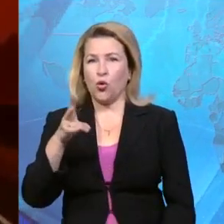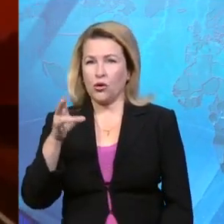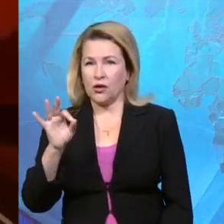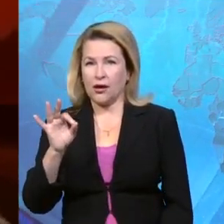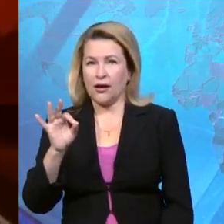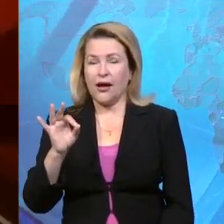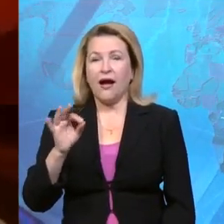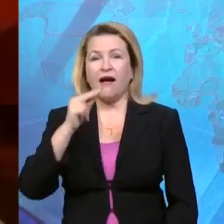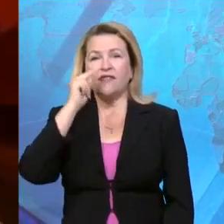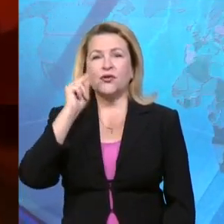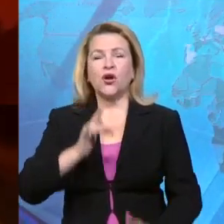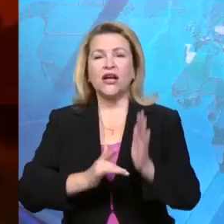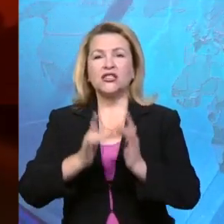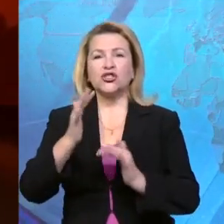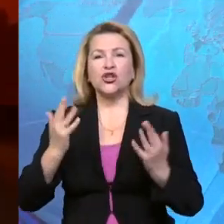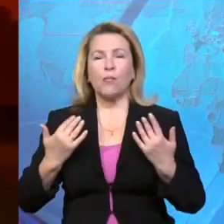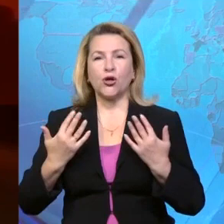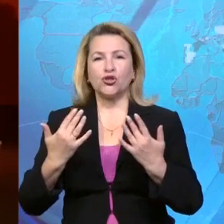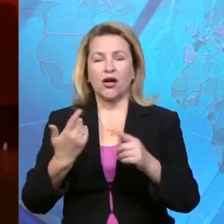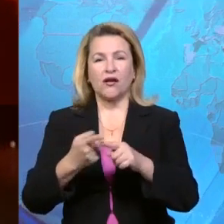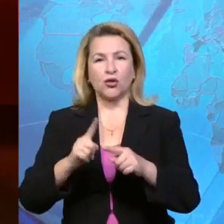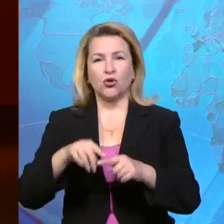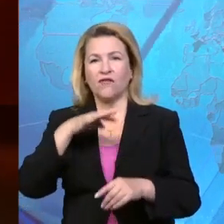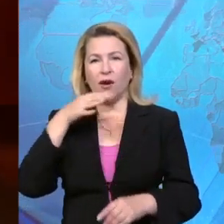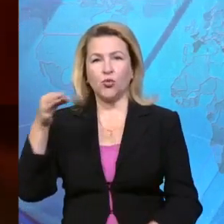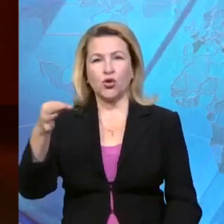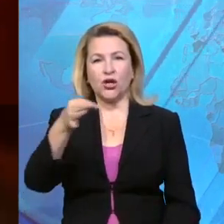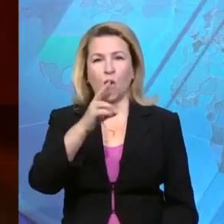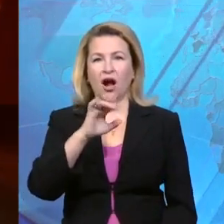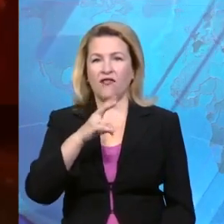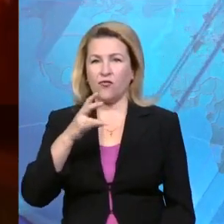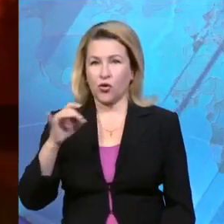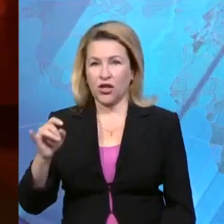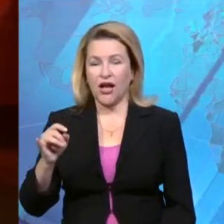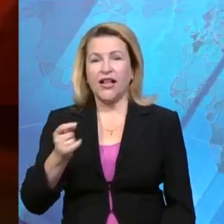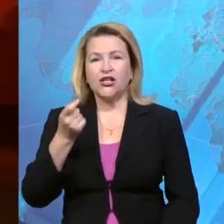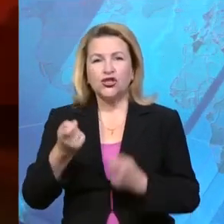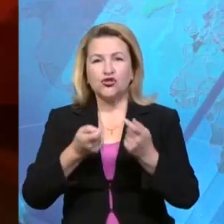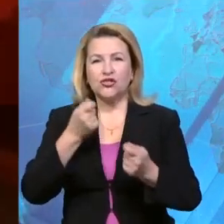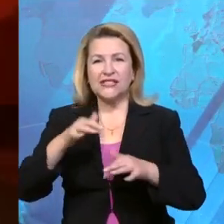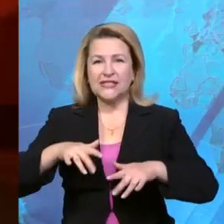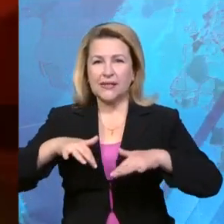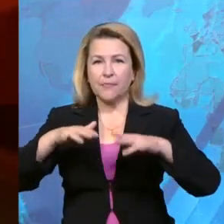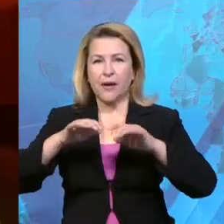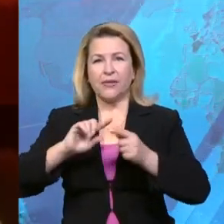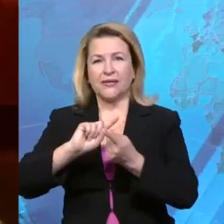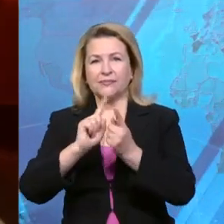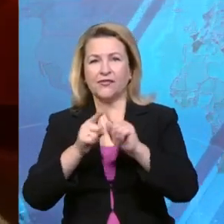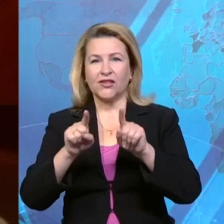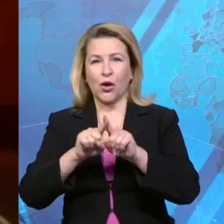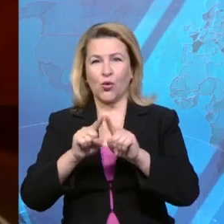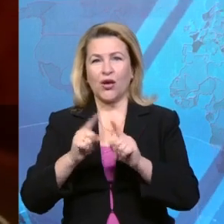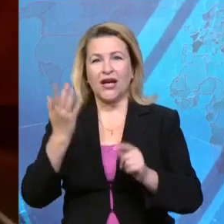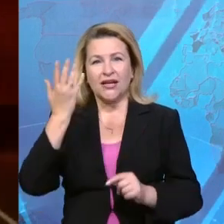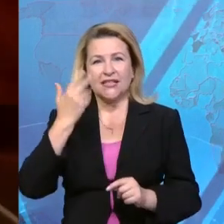Виной всему лесные пожары, которые бушуют сразу во многих регионах Калифорнии, и частицы пепла рассеивают голубой свет. Отсюда и такое вот явление.